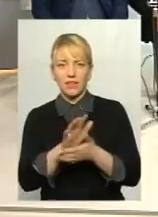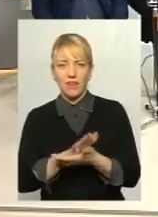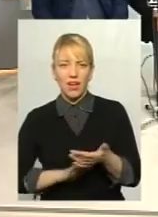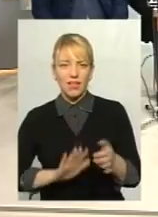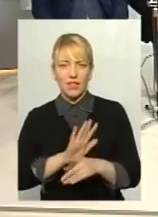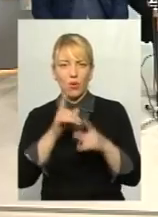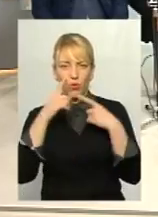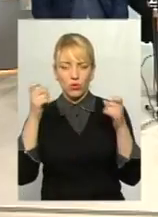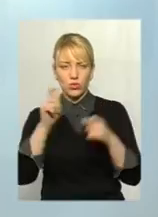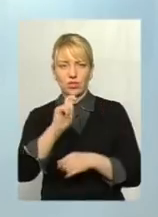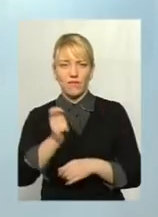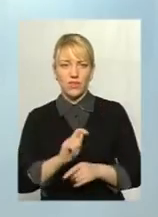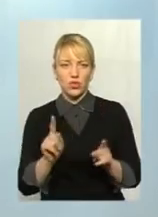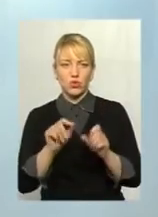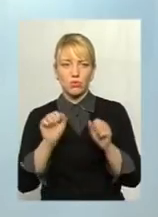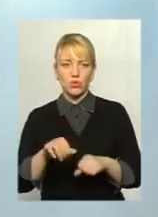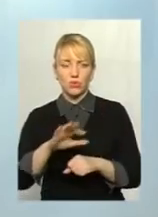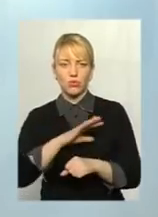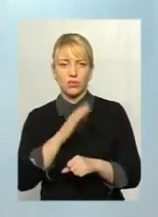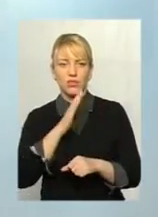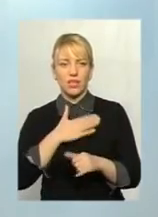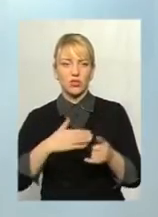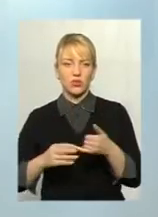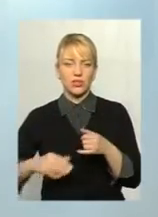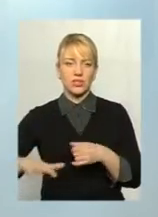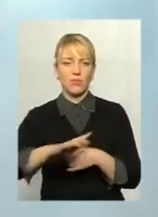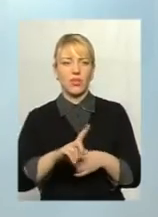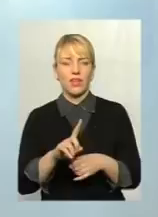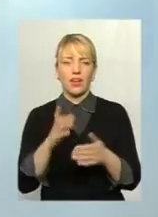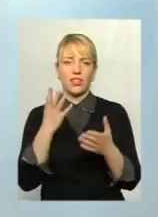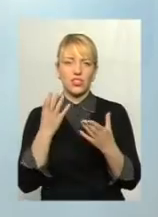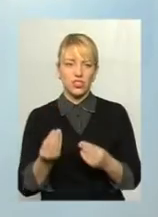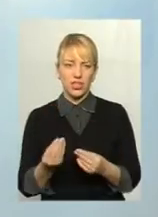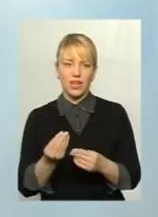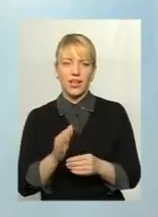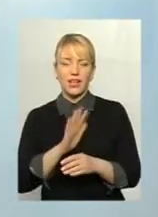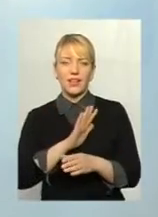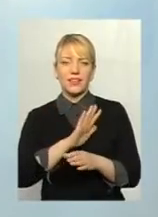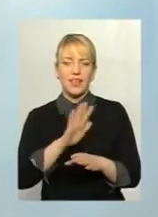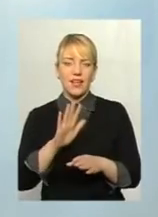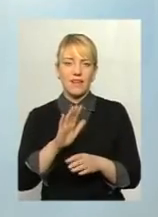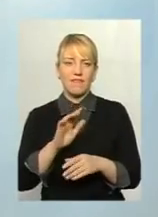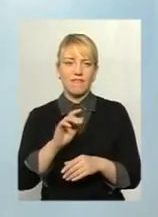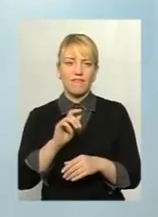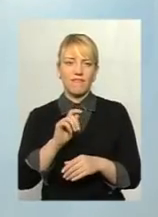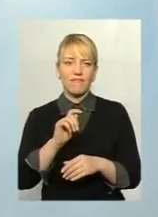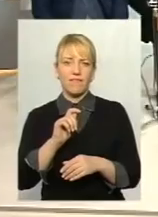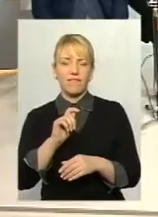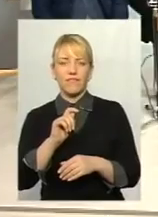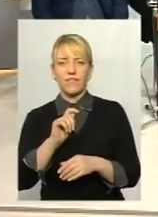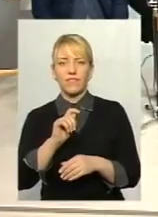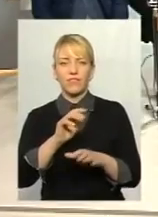Що може статися з нашою землею, яка наразі ще не відвоювана навіть того самого окупанта?